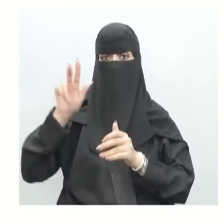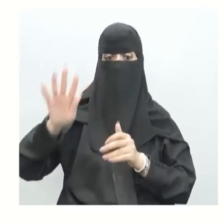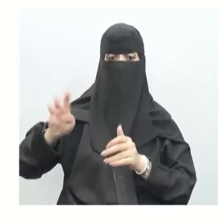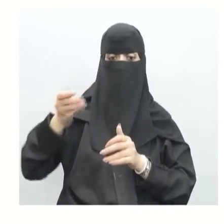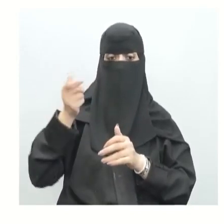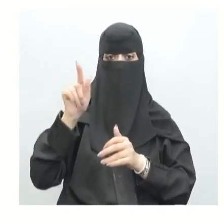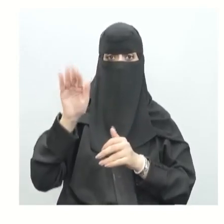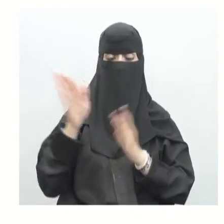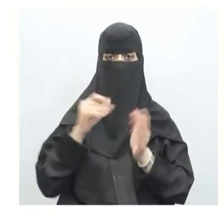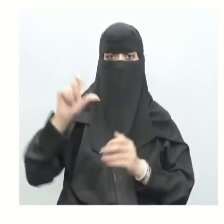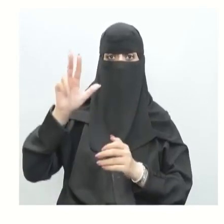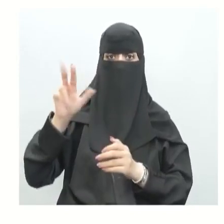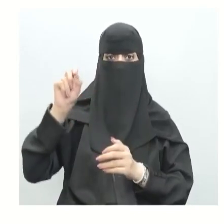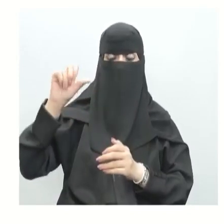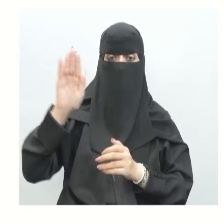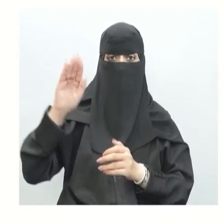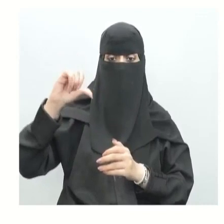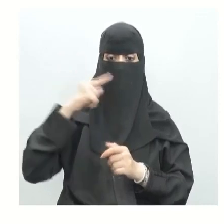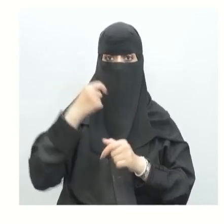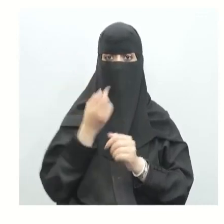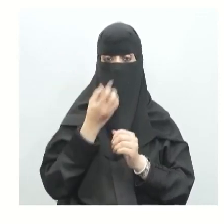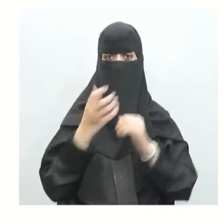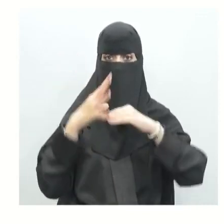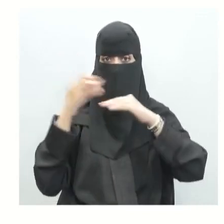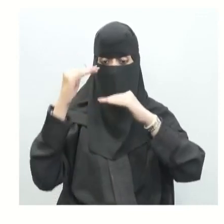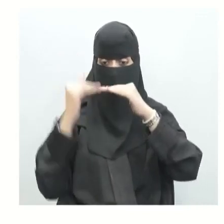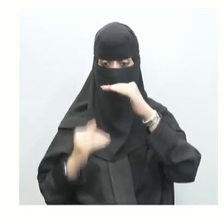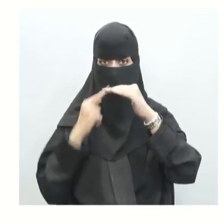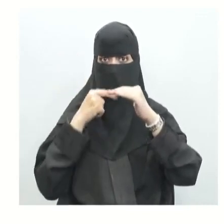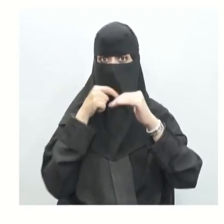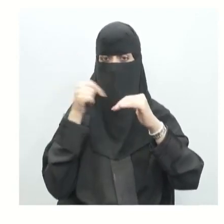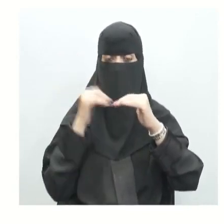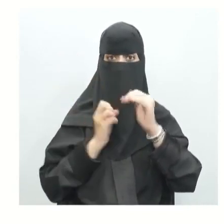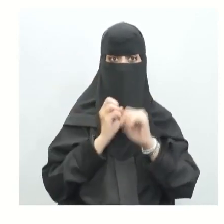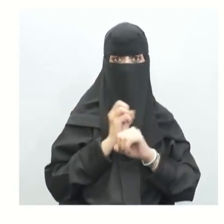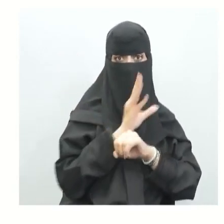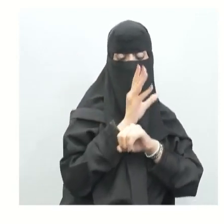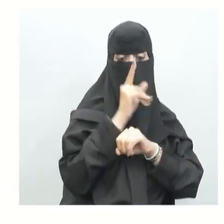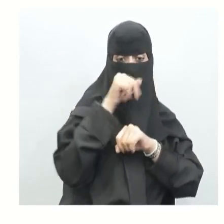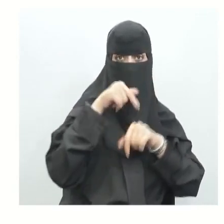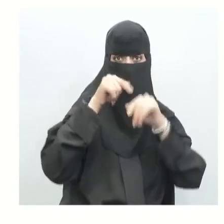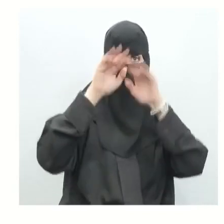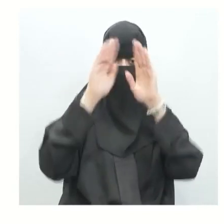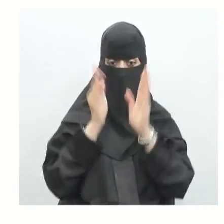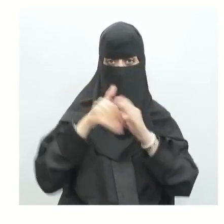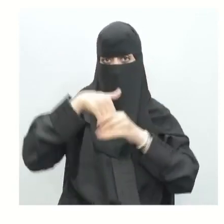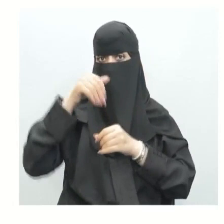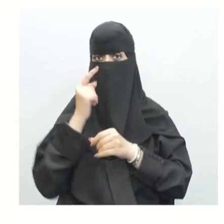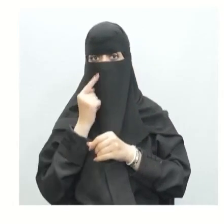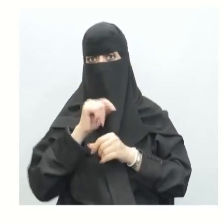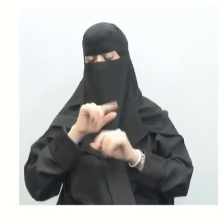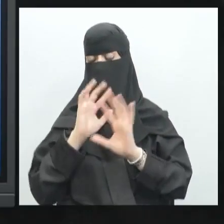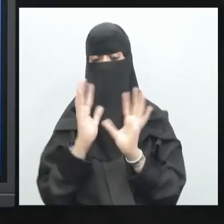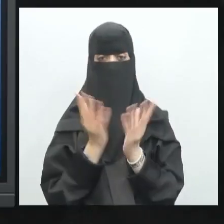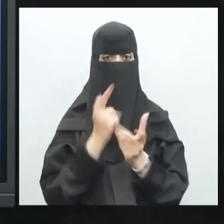فعندما ينخفض مستوى الكاليسيوم في الدم يطلق العظم الكاليسيوم في الدم إذن الأجسام أو المخلوقات الحية بشكل عام عندما